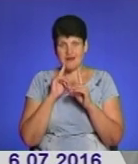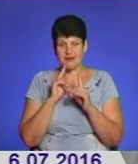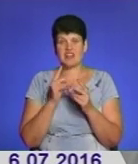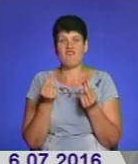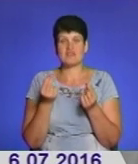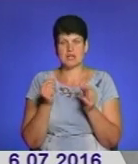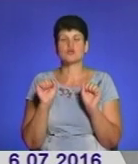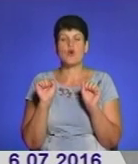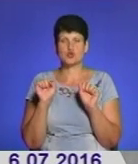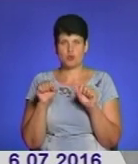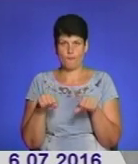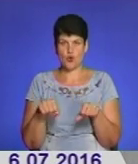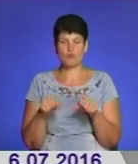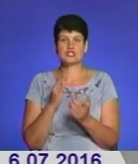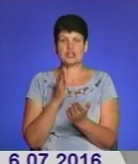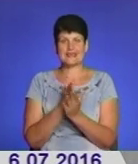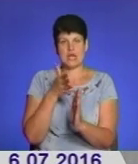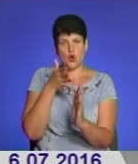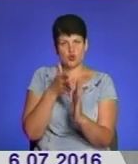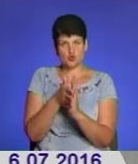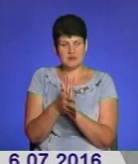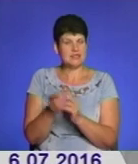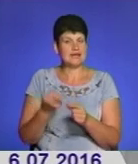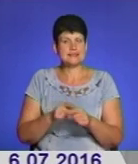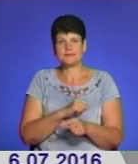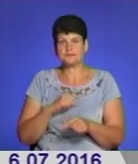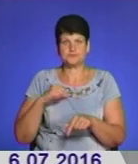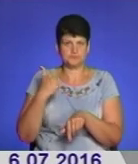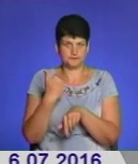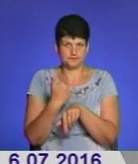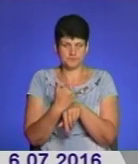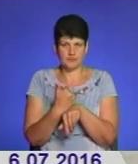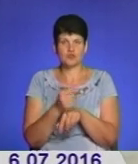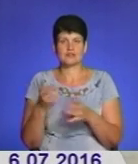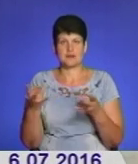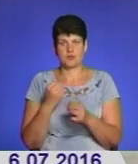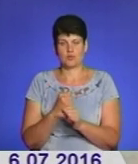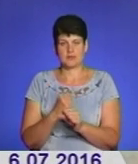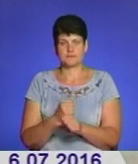фінансово спроможна і є розуміння того, що це треба робити.